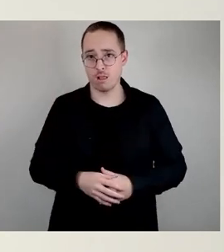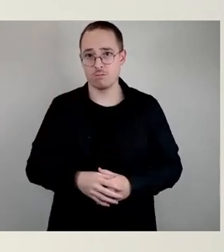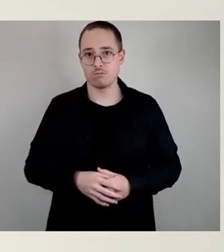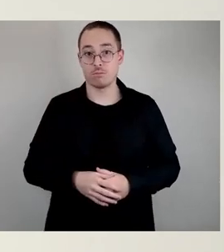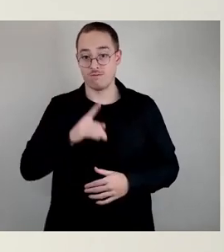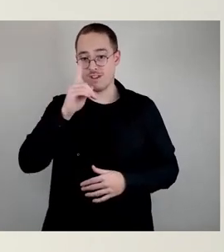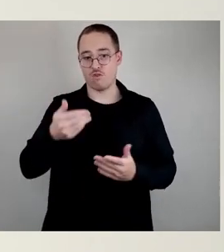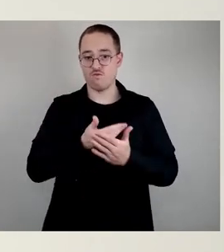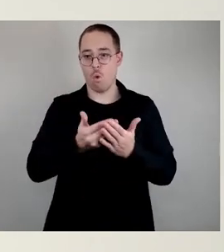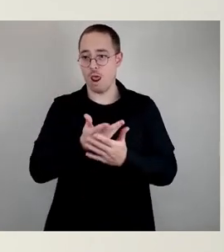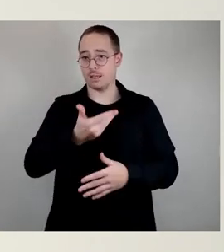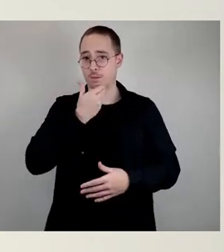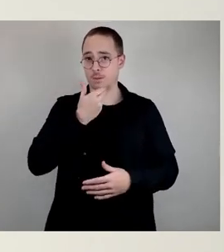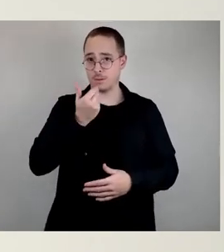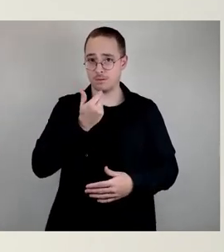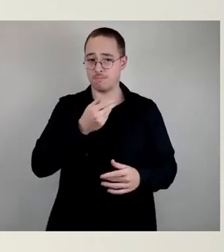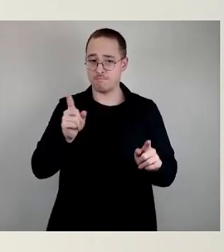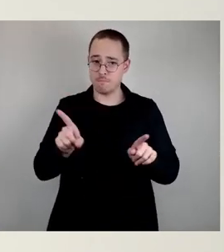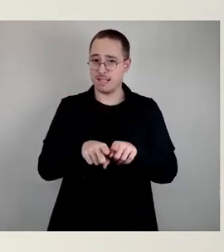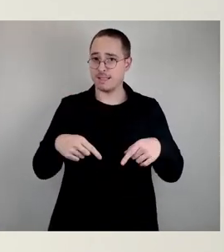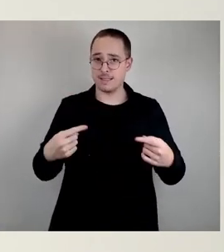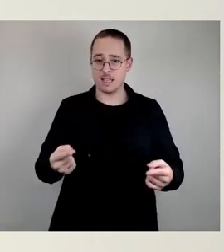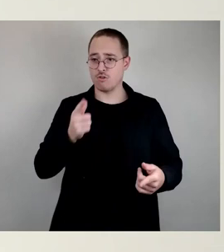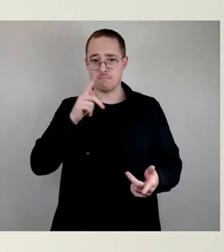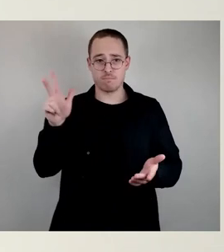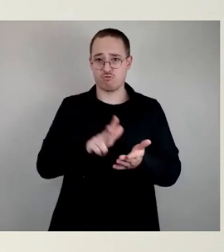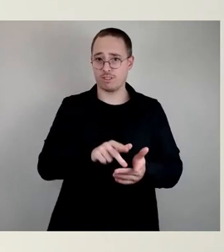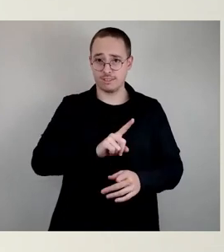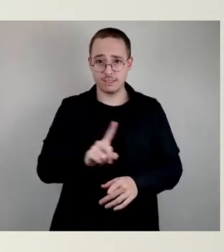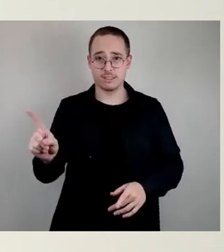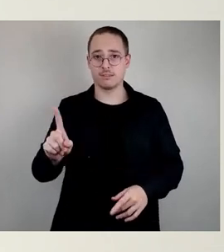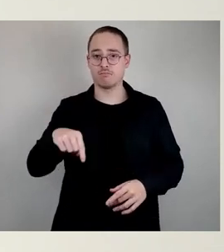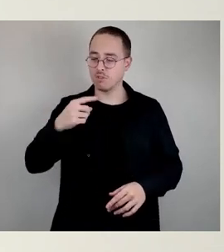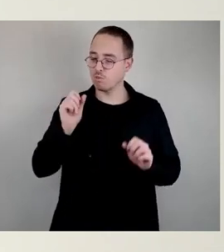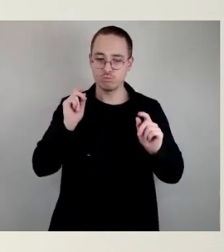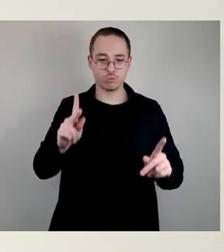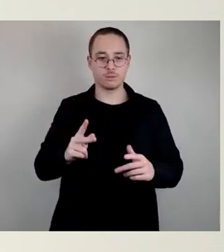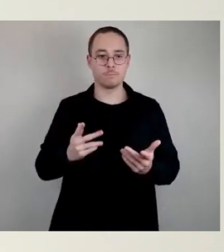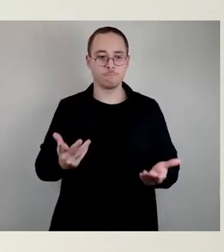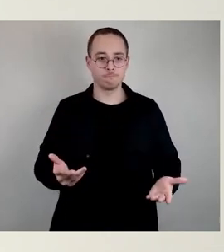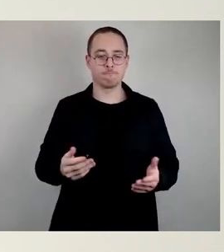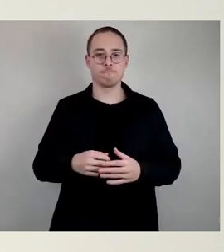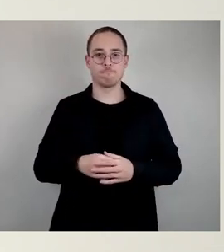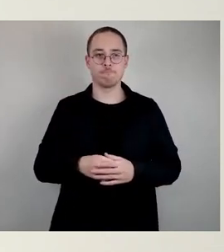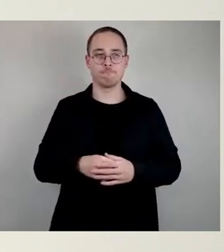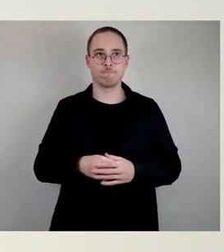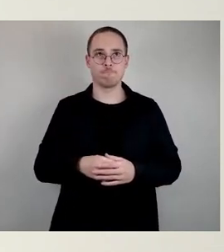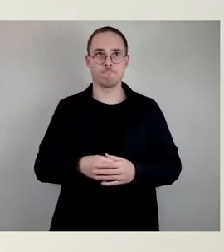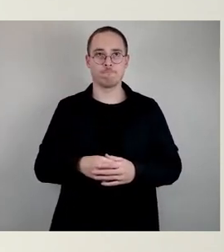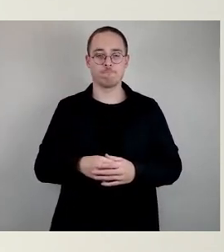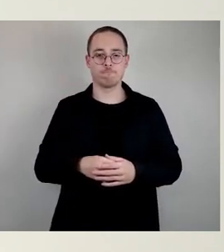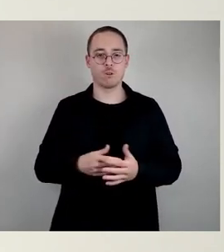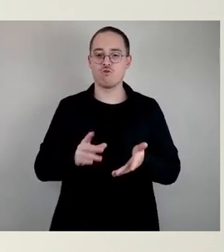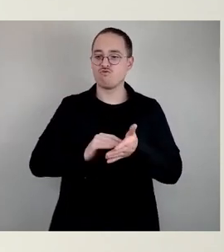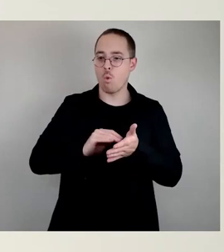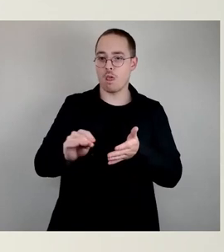entsprechend bestätigt würde, bleibt das Schulgrund oder die Schule und das Grundstück beim